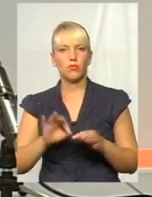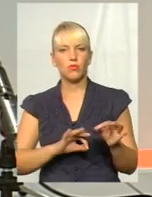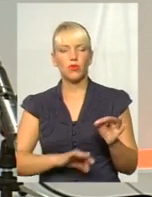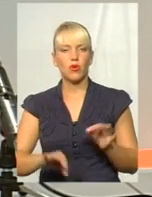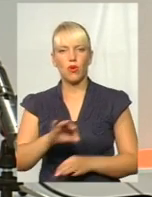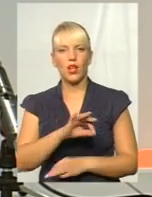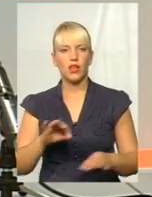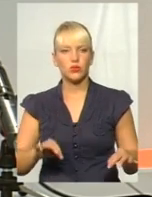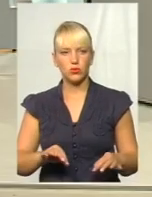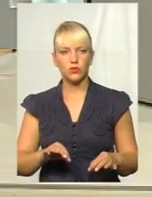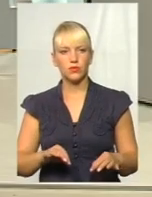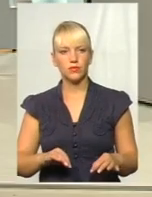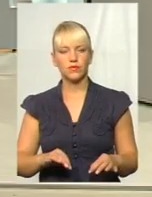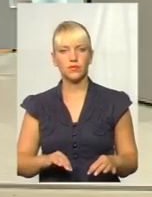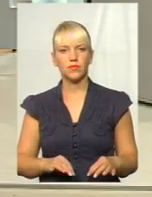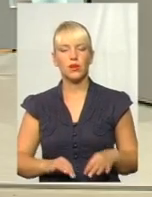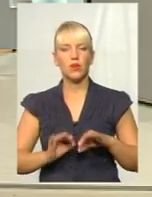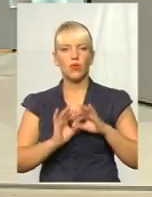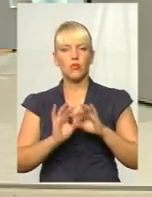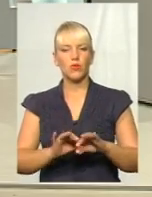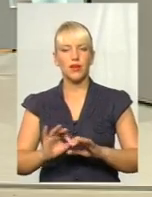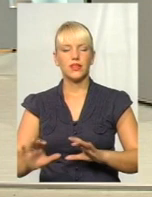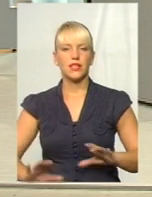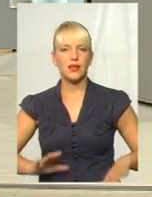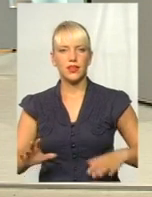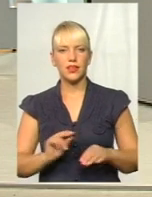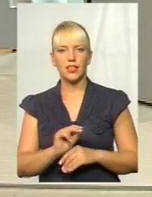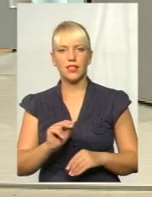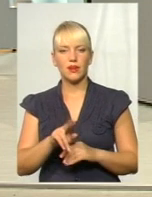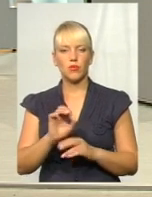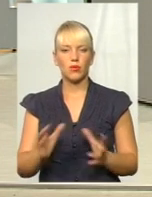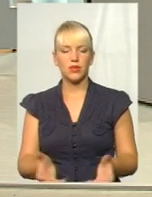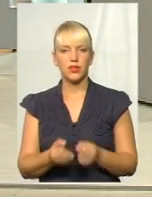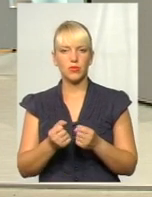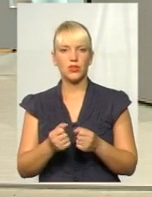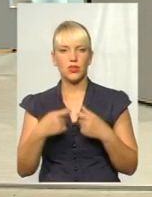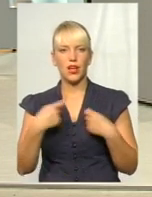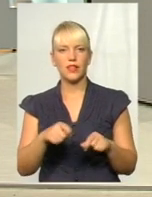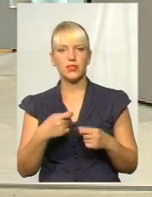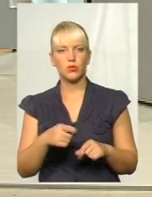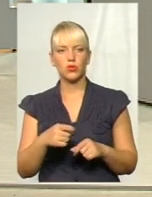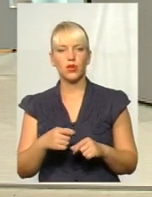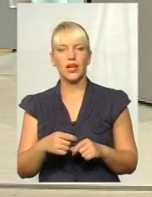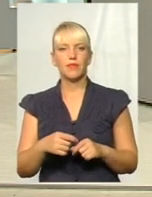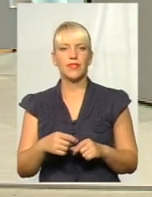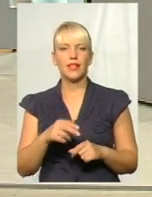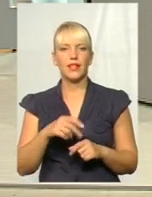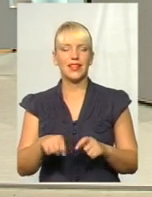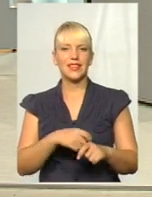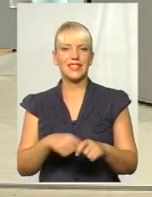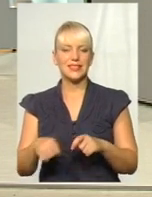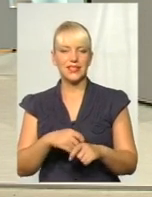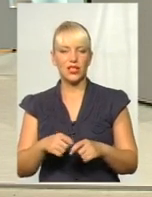проведення тренінгів по підтримці експорту текстильної продукції,